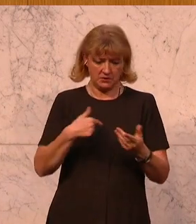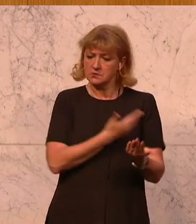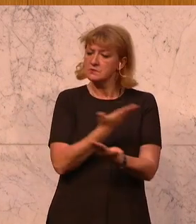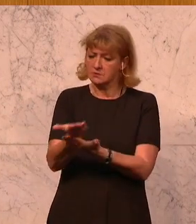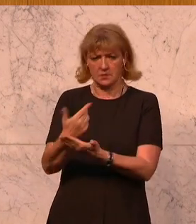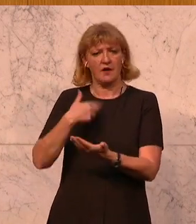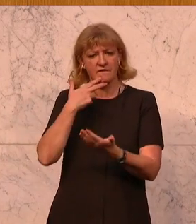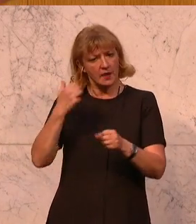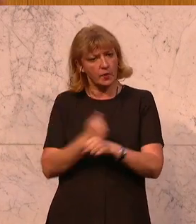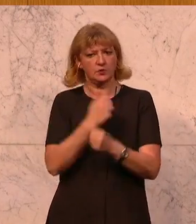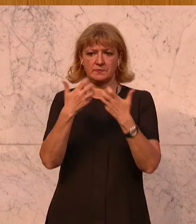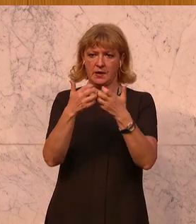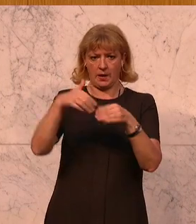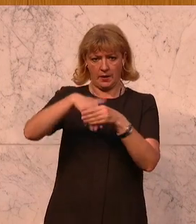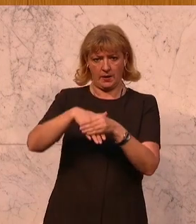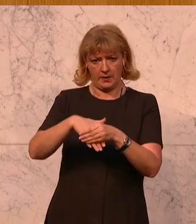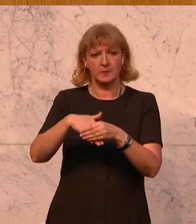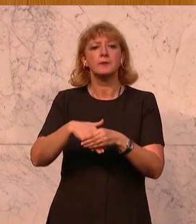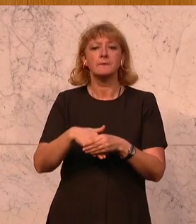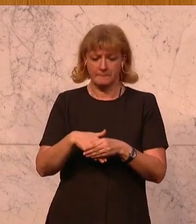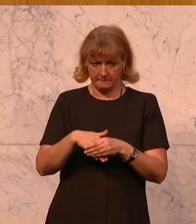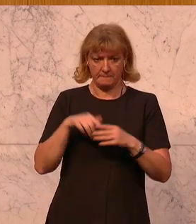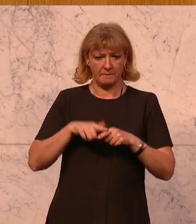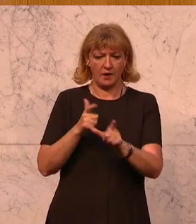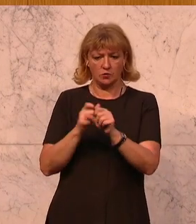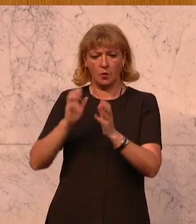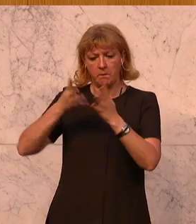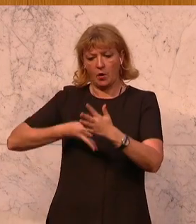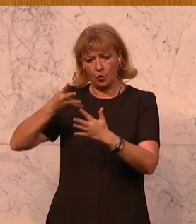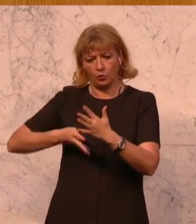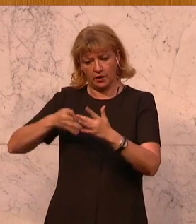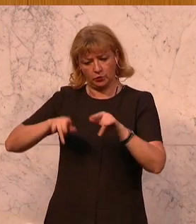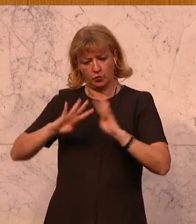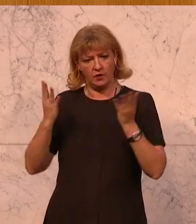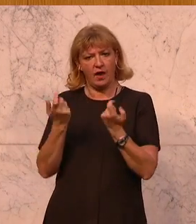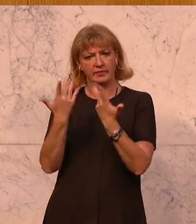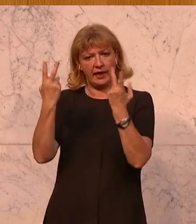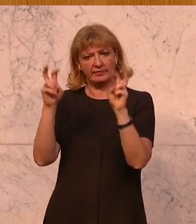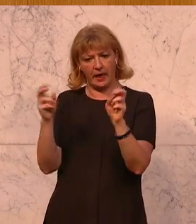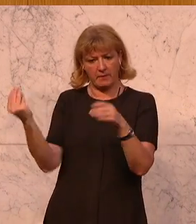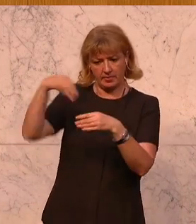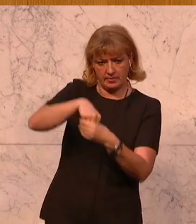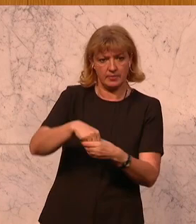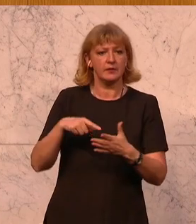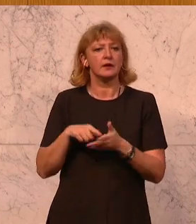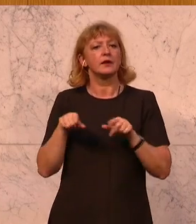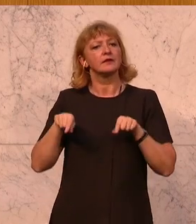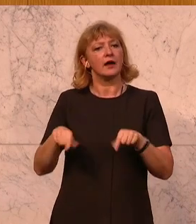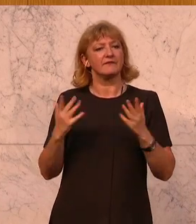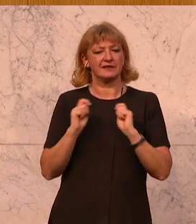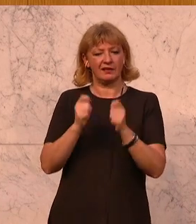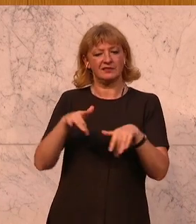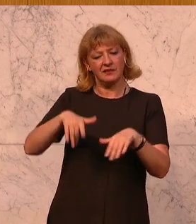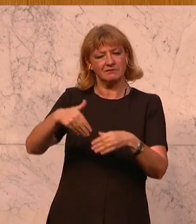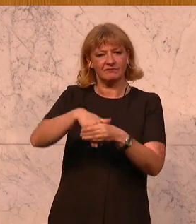möchte ihm trotzdem nur kurz erläutern, es geht um, wie gesagt, im Ausschussbegutachtung haben wir mehrere Themen mit aufgenommen, es geht darum, dass der Antrag enthält